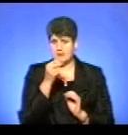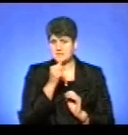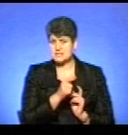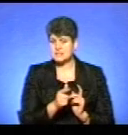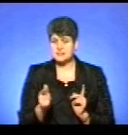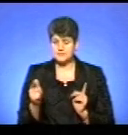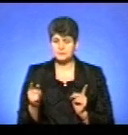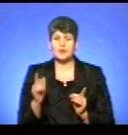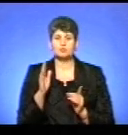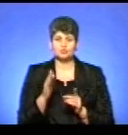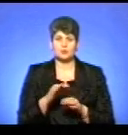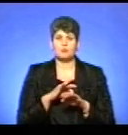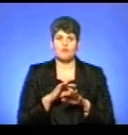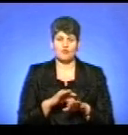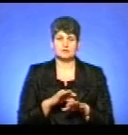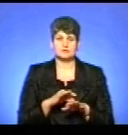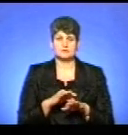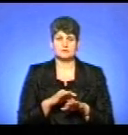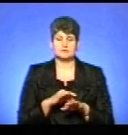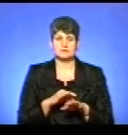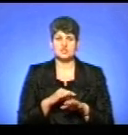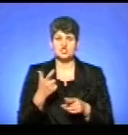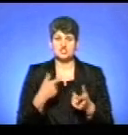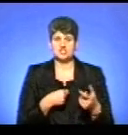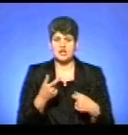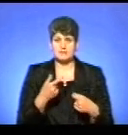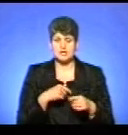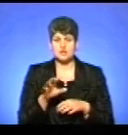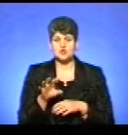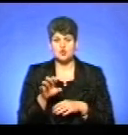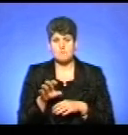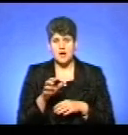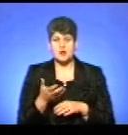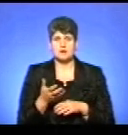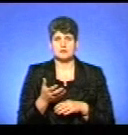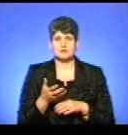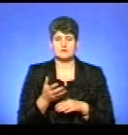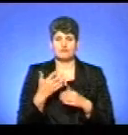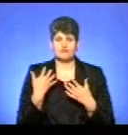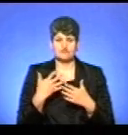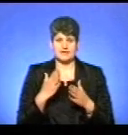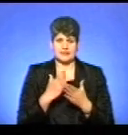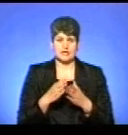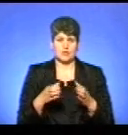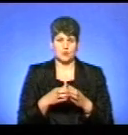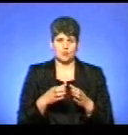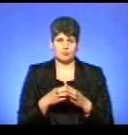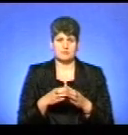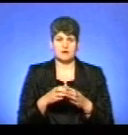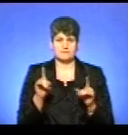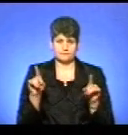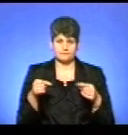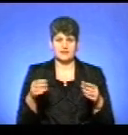Будемо проводити антирабічне щеплення собак, вже мобілізована група ветеринарних